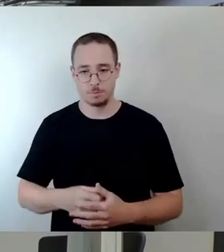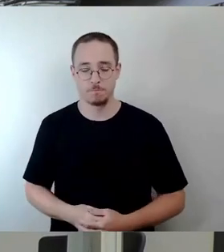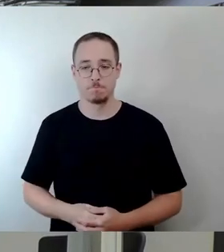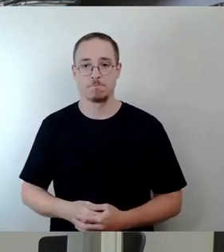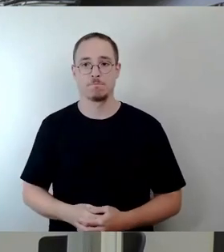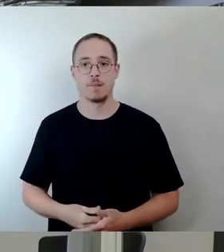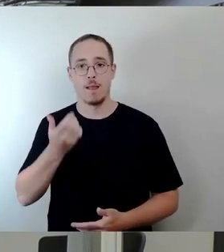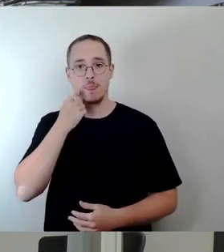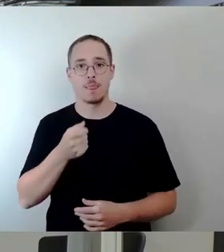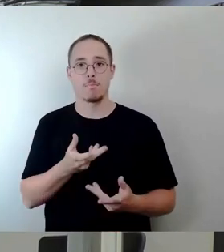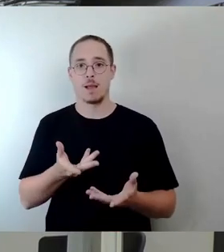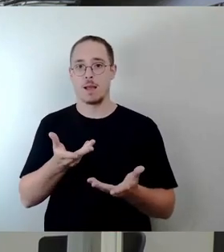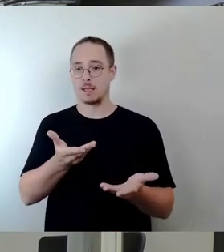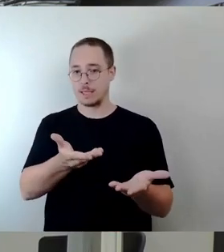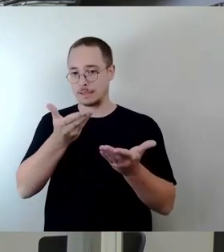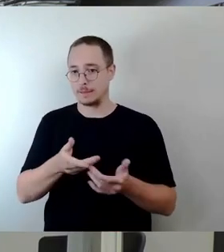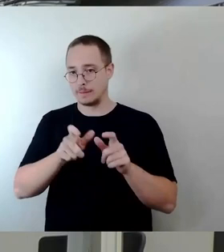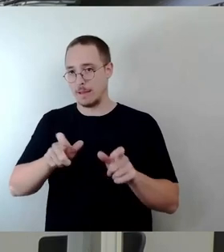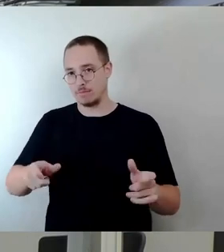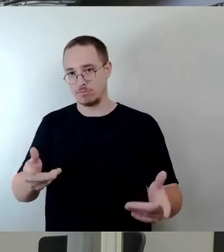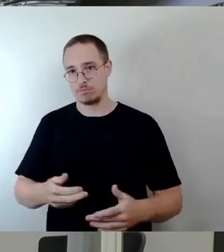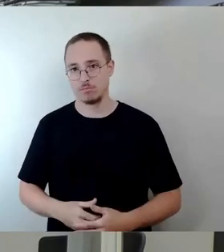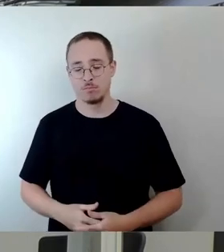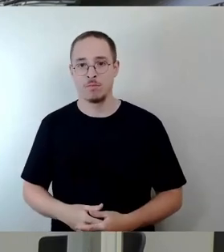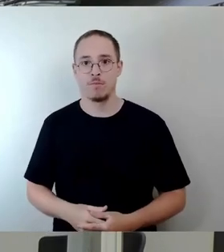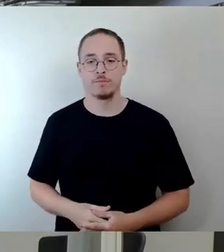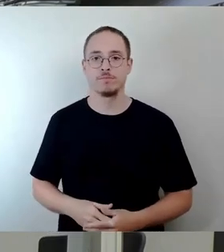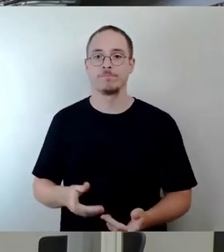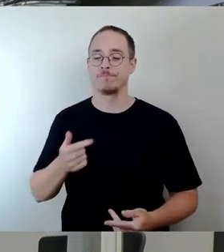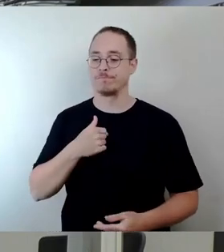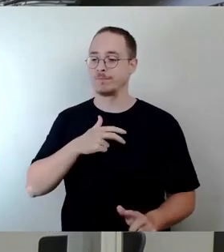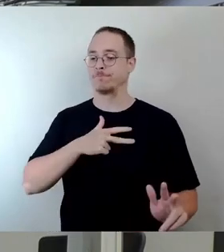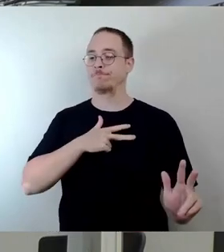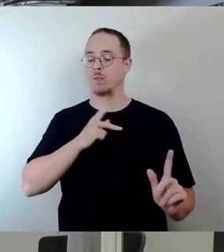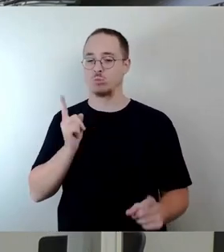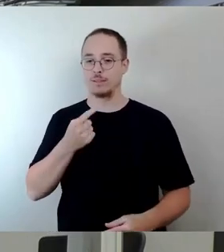Ich gebe es ehrlich zu, unsere Fraktion hat mit diesem Thema lange gerungen.